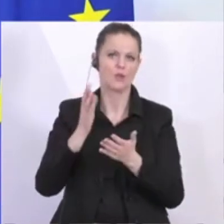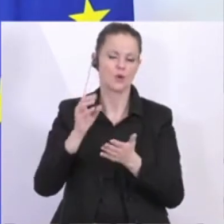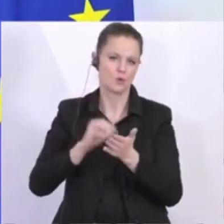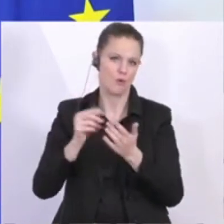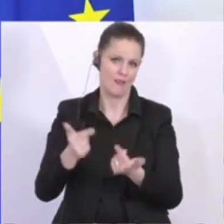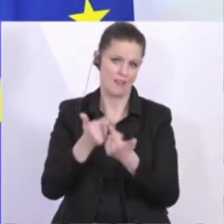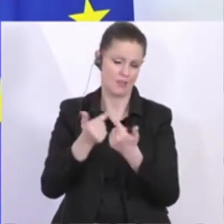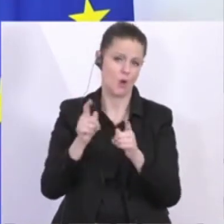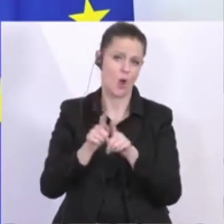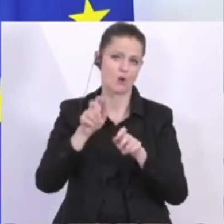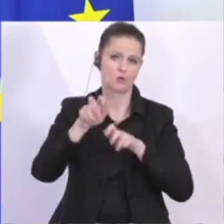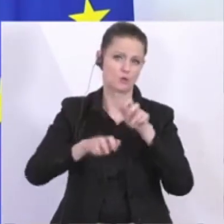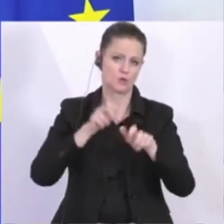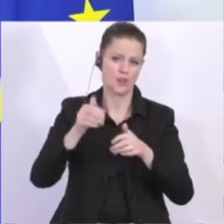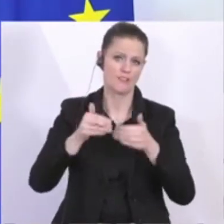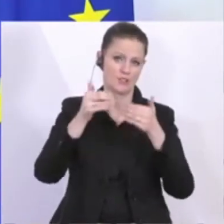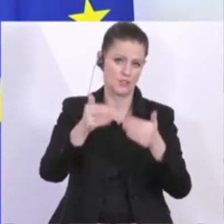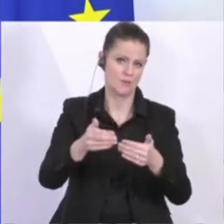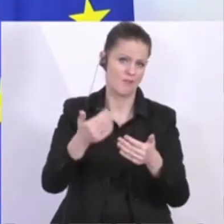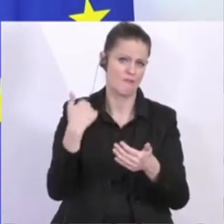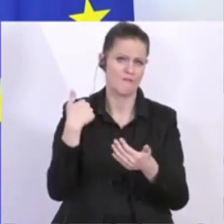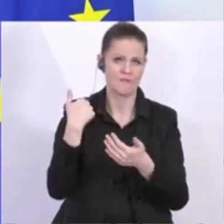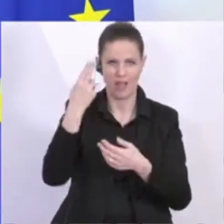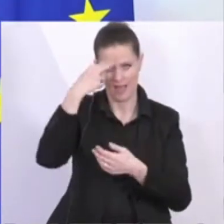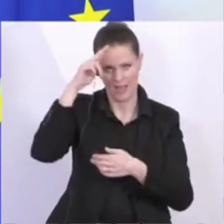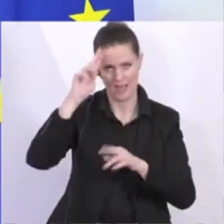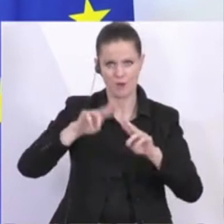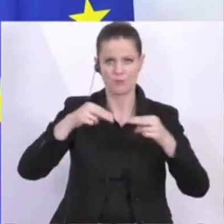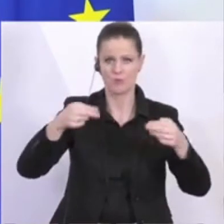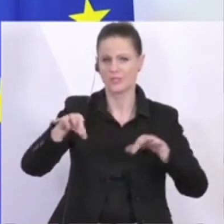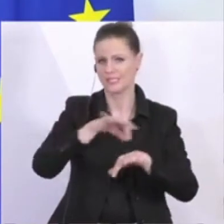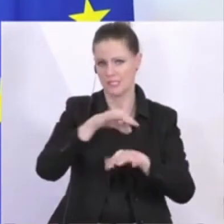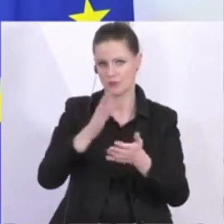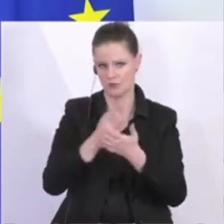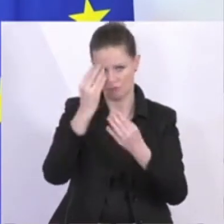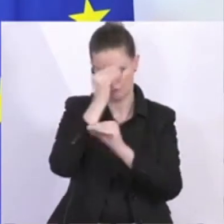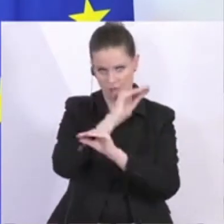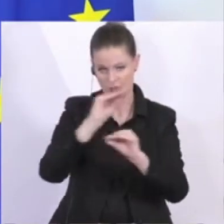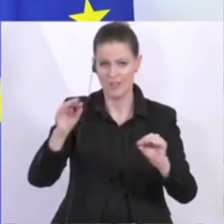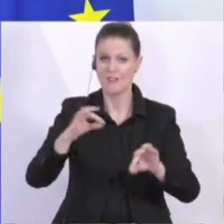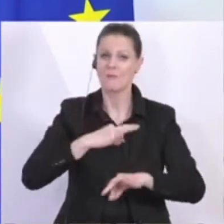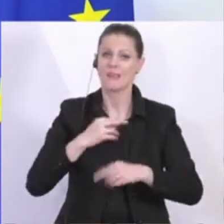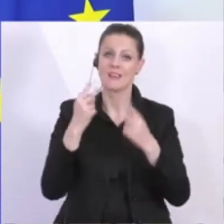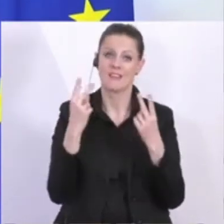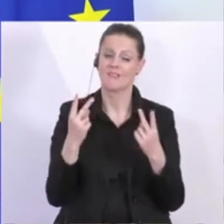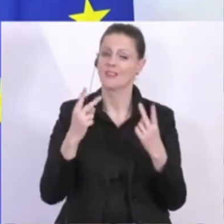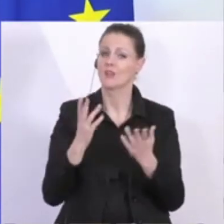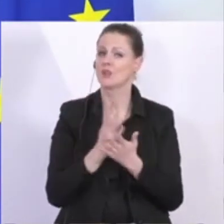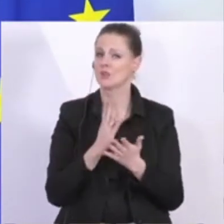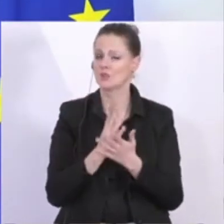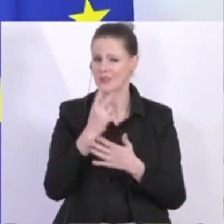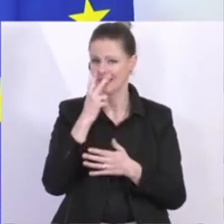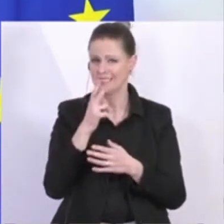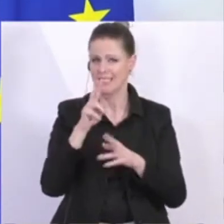Vergünstigungen, die der Herr Bundeskanzler angesprochen hat. Und abschließend ist mir nur wichtig, wir sehen es bei der